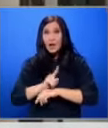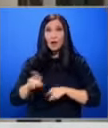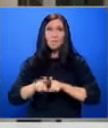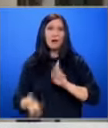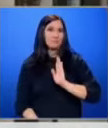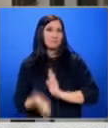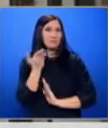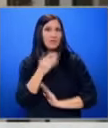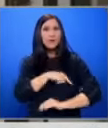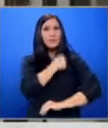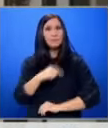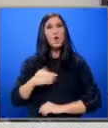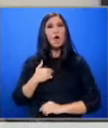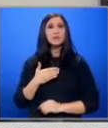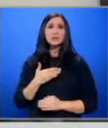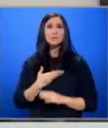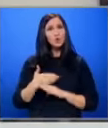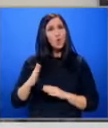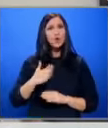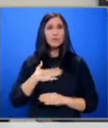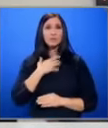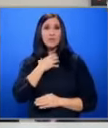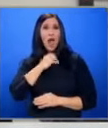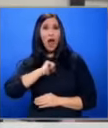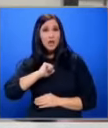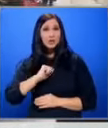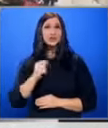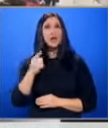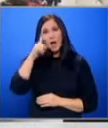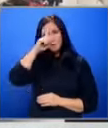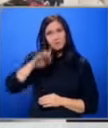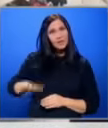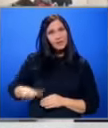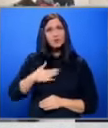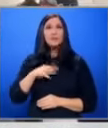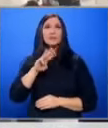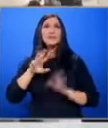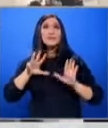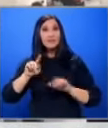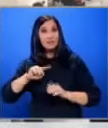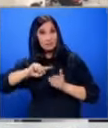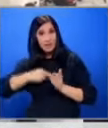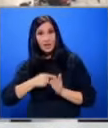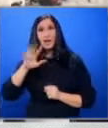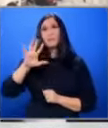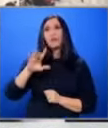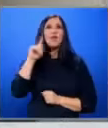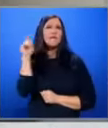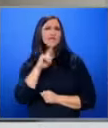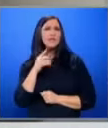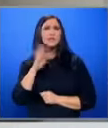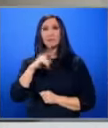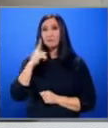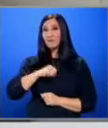дигнахме температура Аз съм още с кашлица Тя е с 39,5 В дните след 1 апария